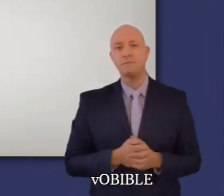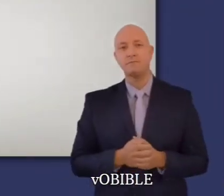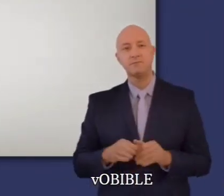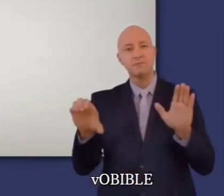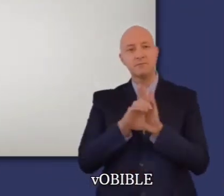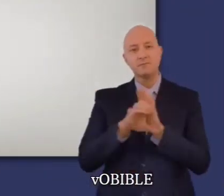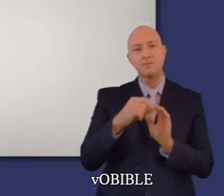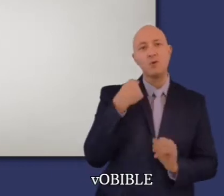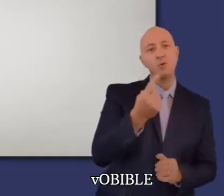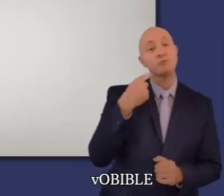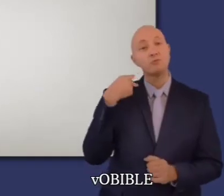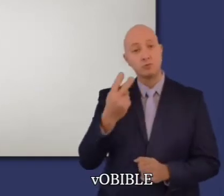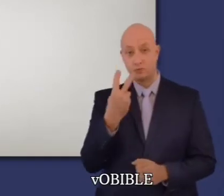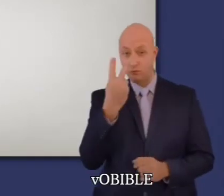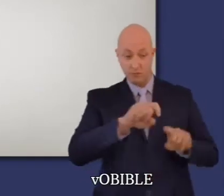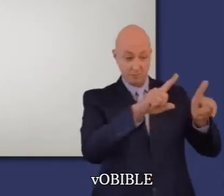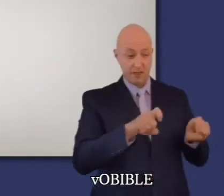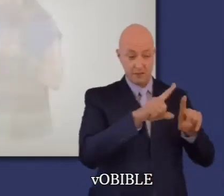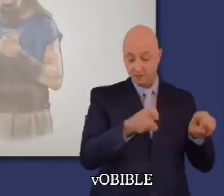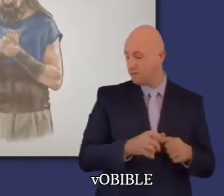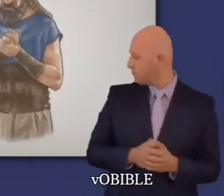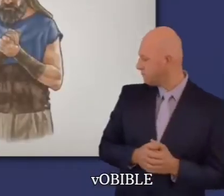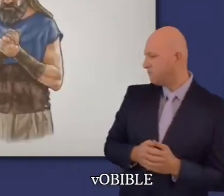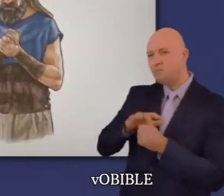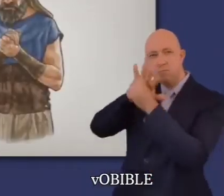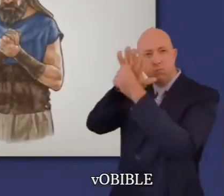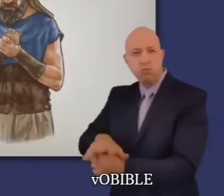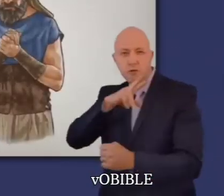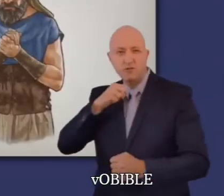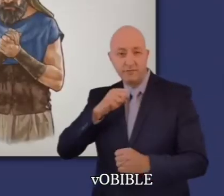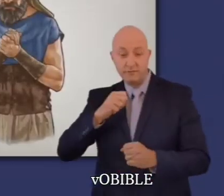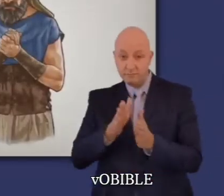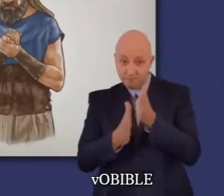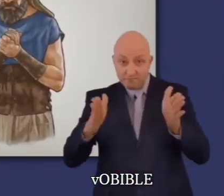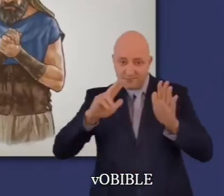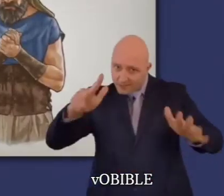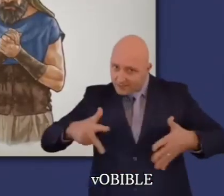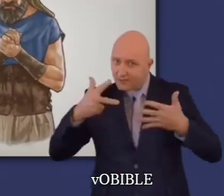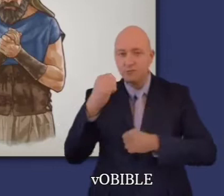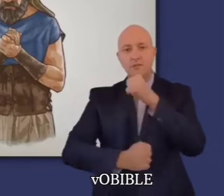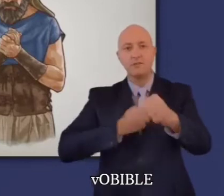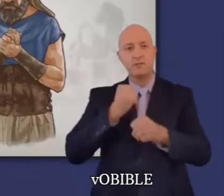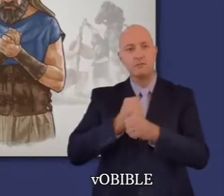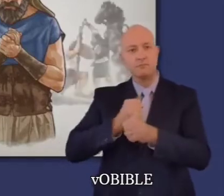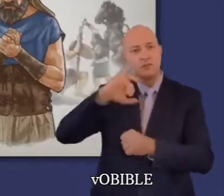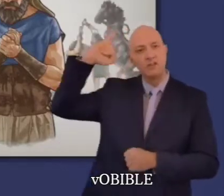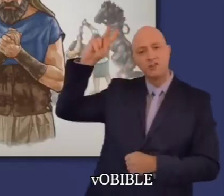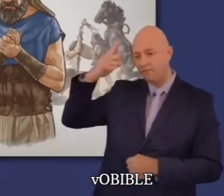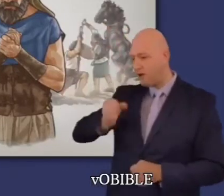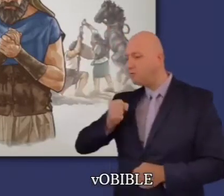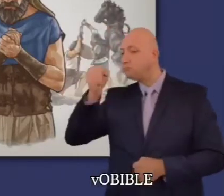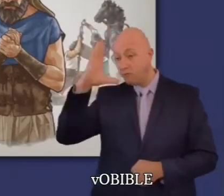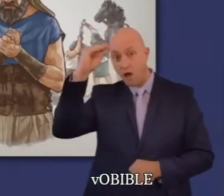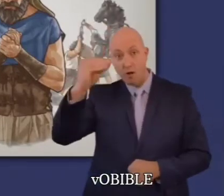Les chapitres 11 et 12 racontent les exploits du juge Jephthé. Avec l'aide de Jéhovah, il